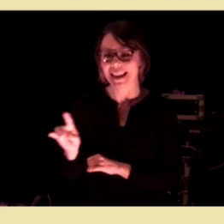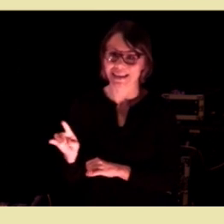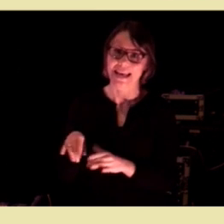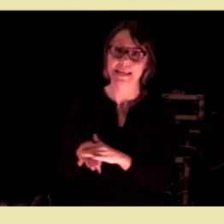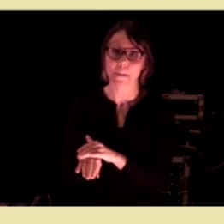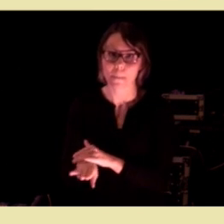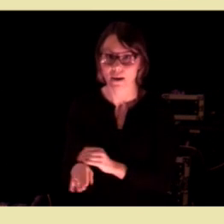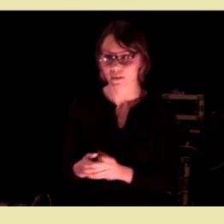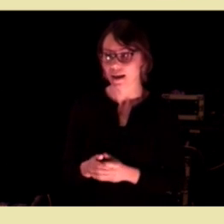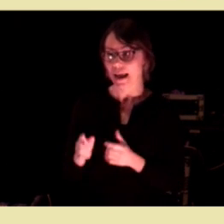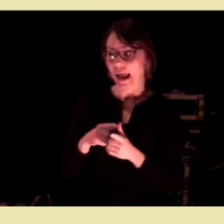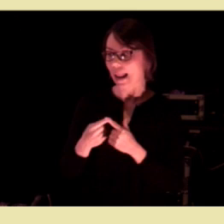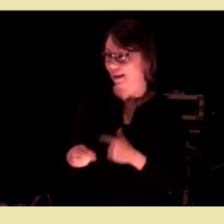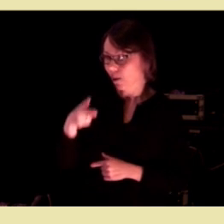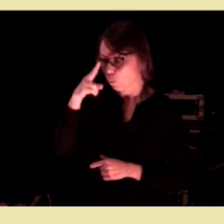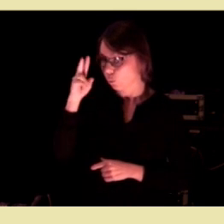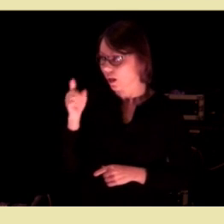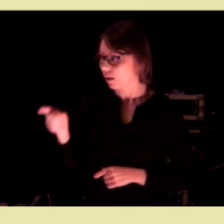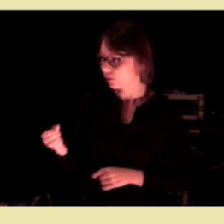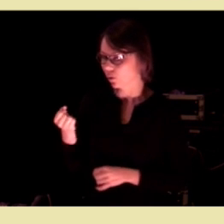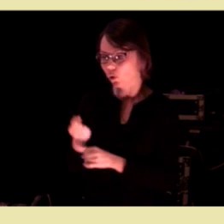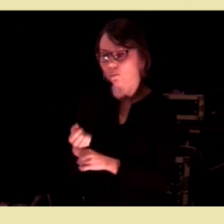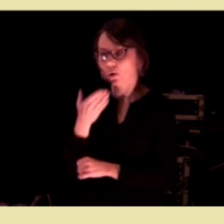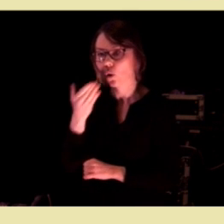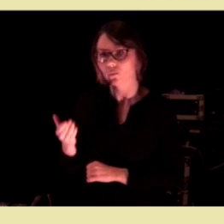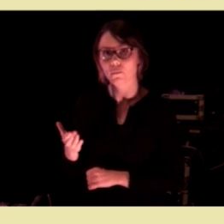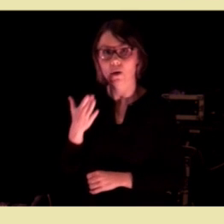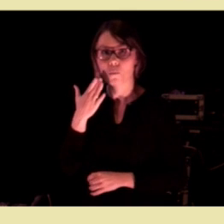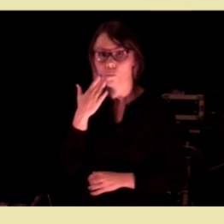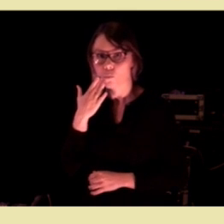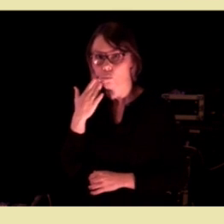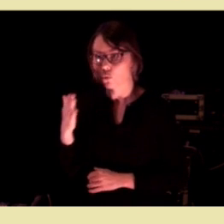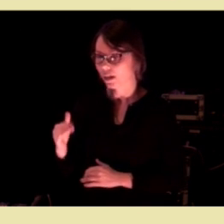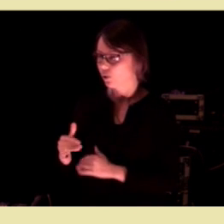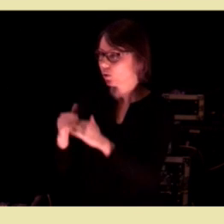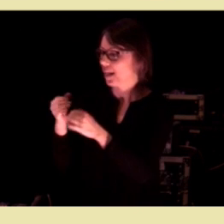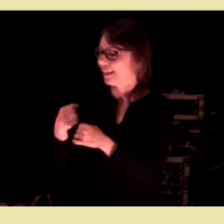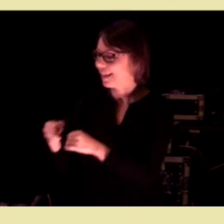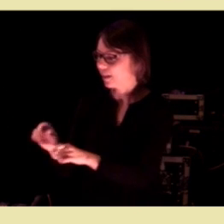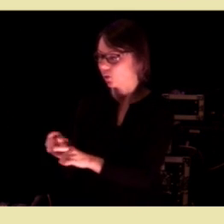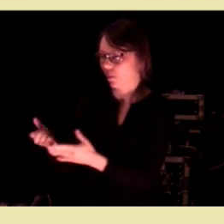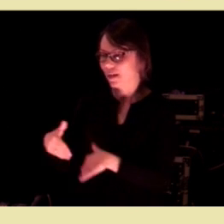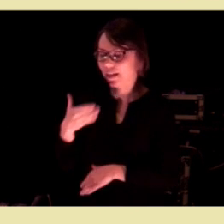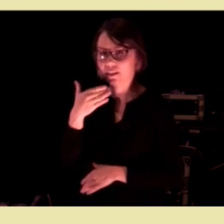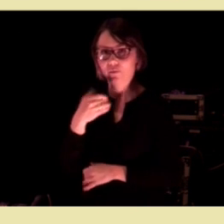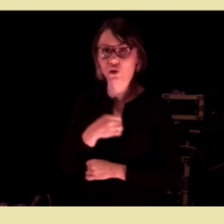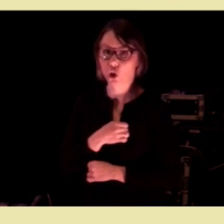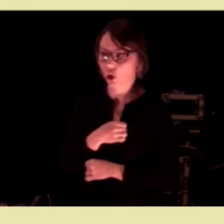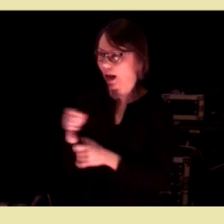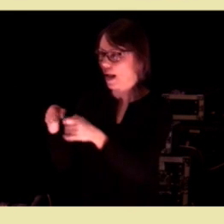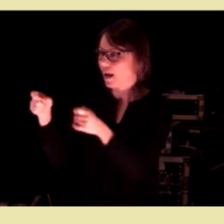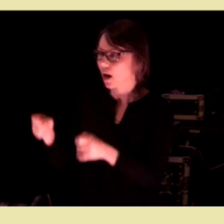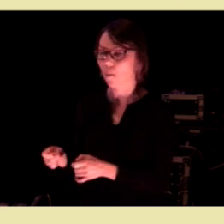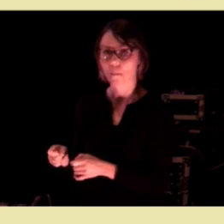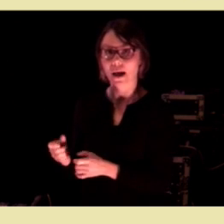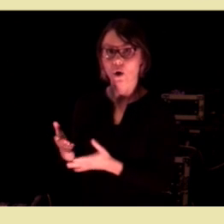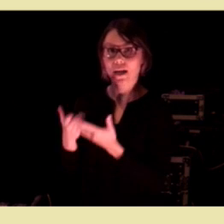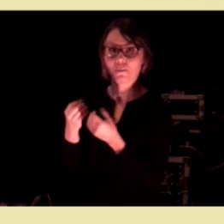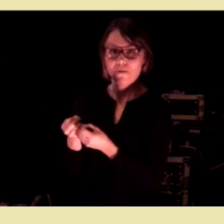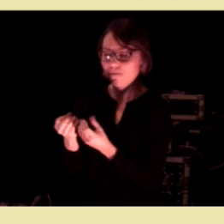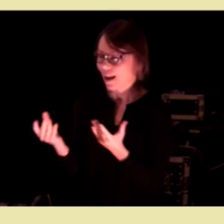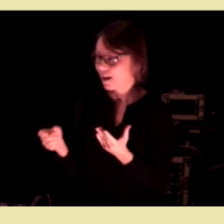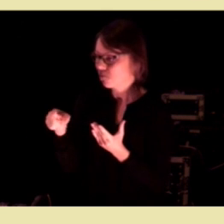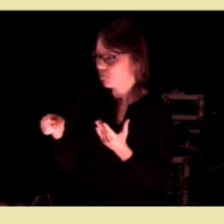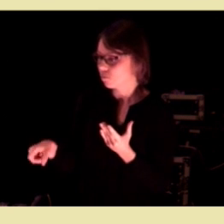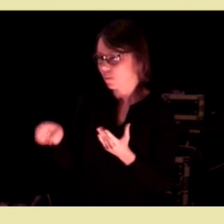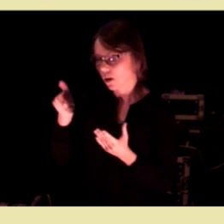Eller i Bode, hvor de jobber godt med gode bolig-sosiale tiltak, som gir en trygg ramme og hjelper flere